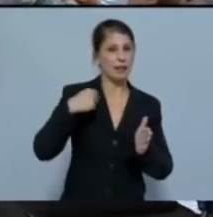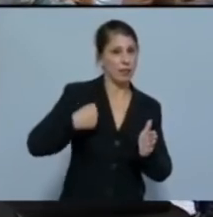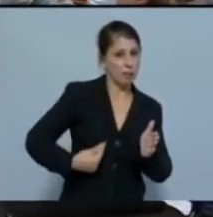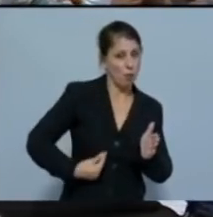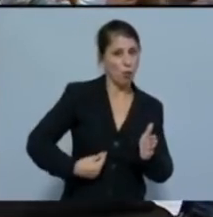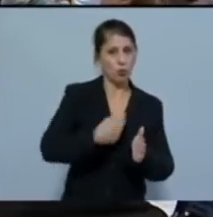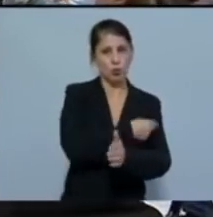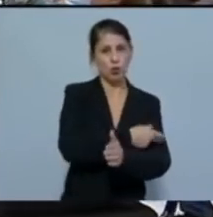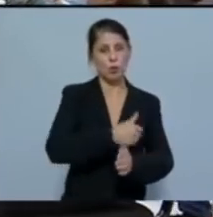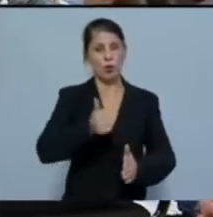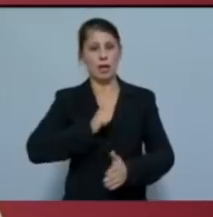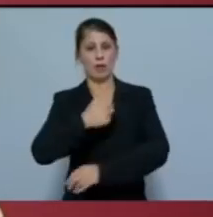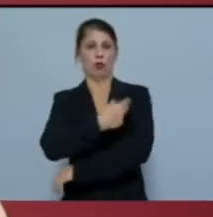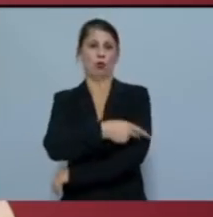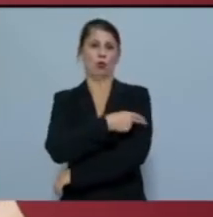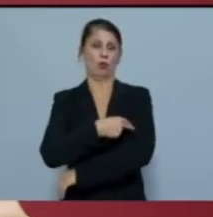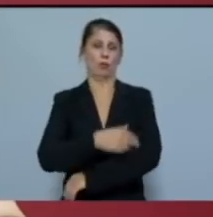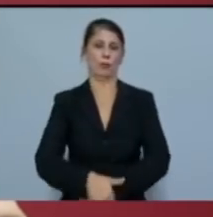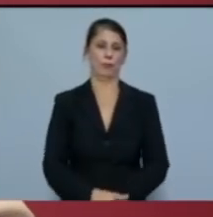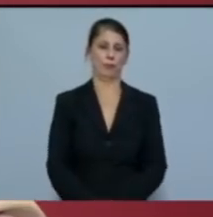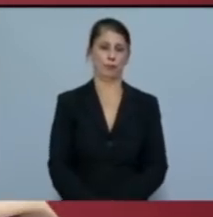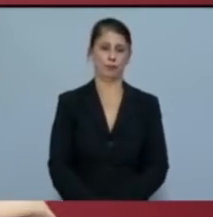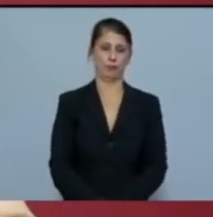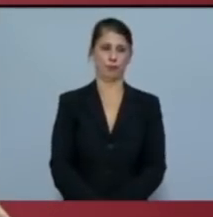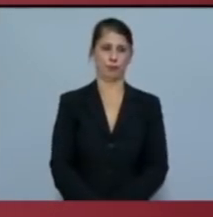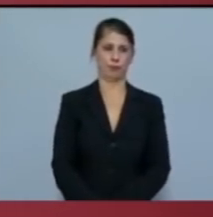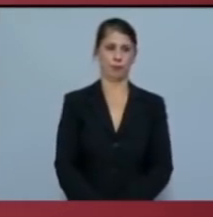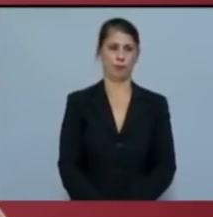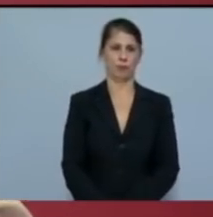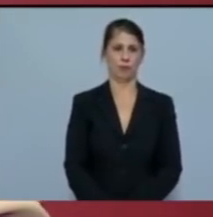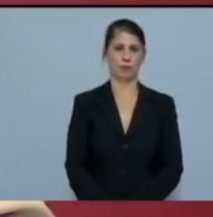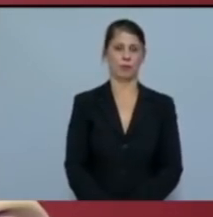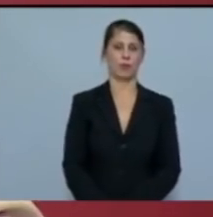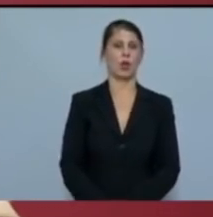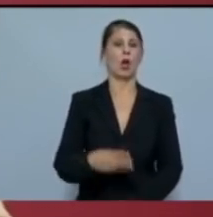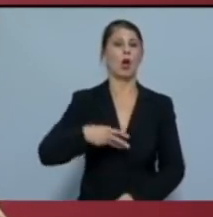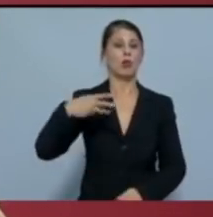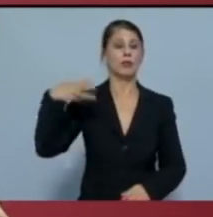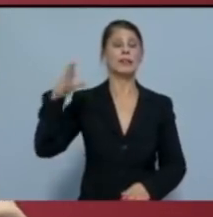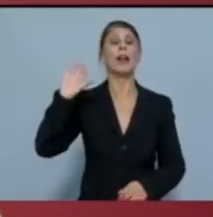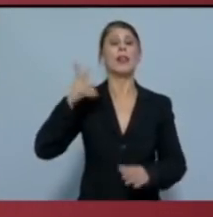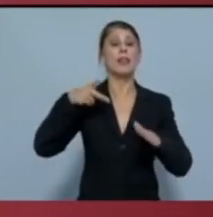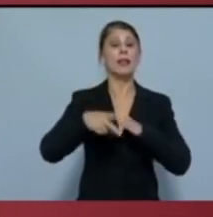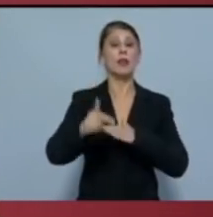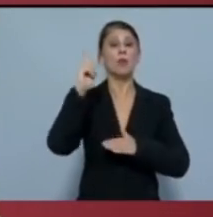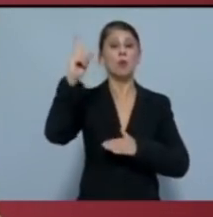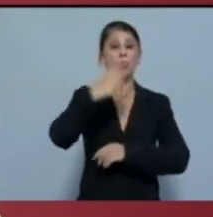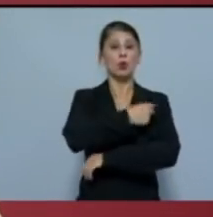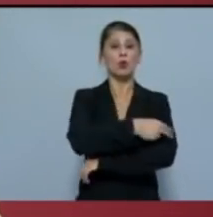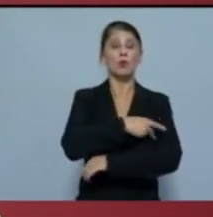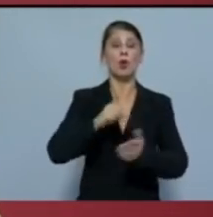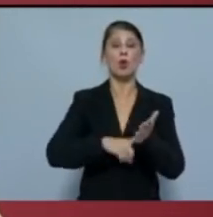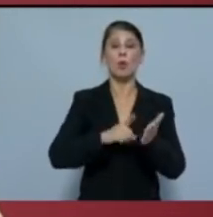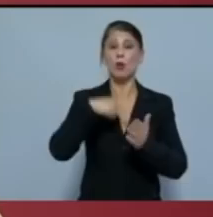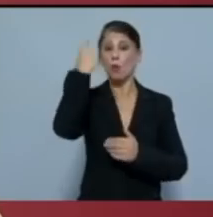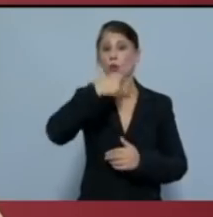ιδιωτικών κλινικών. Ο ΣΥΡΙΖΑ δεν εγκαινίασε τη δημιουργία του πρώτου νοσοκομείου νομικού